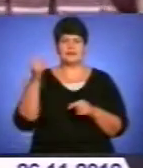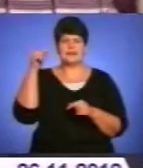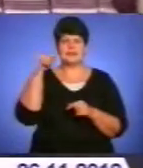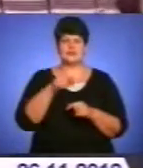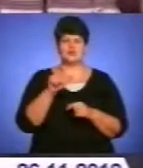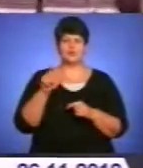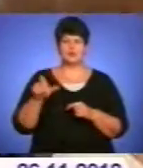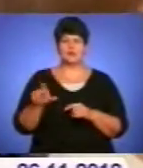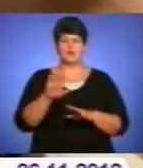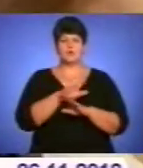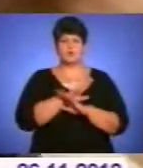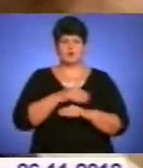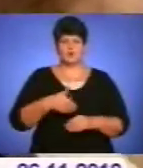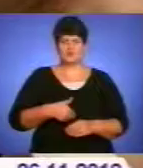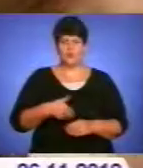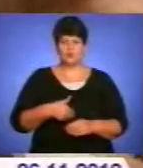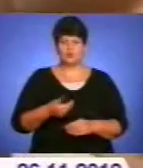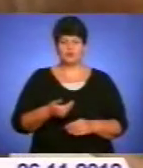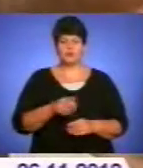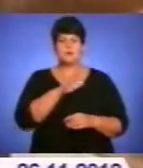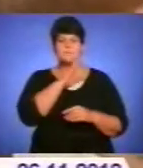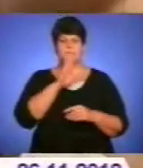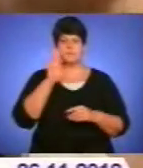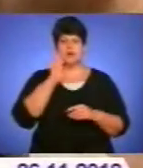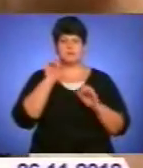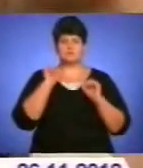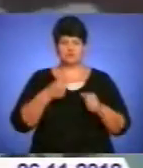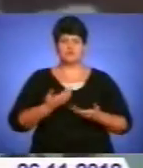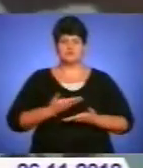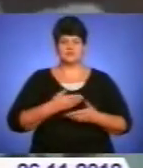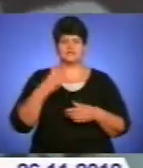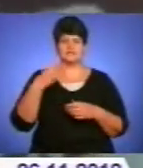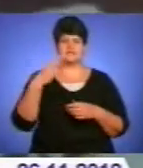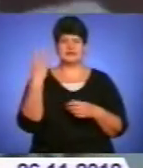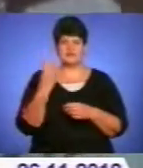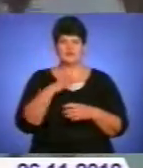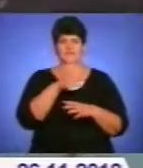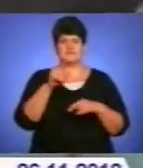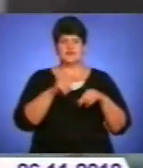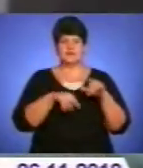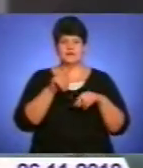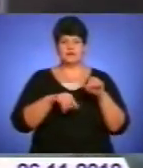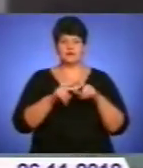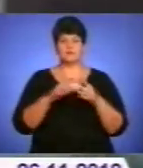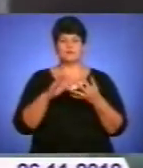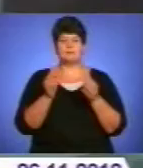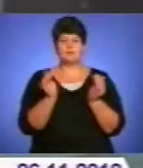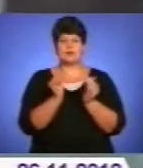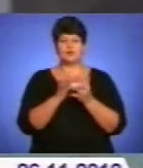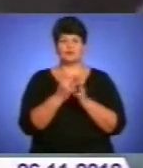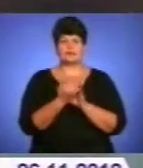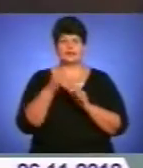померло з голоду. Мама Людмили Маспанова змогла вижити у 33-му, проте вся її велика рідня у маленькому селі на Київщині